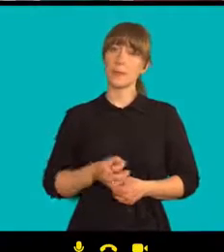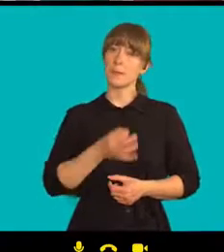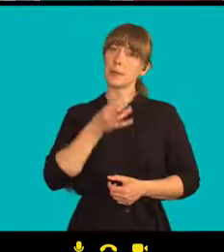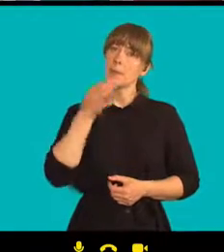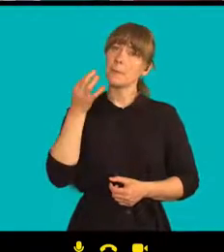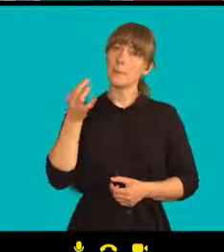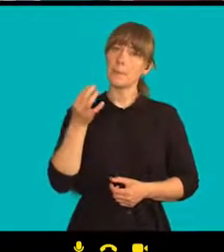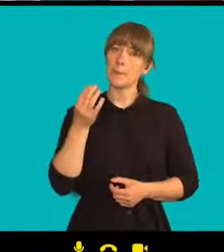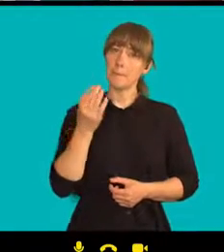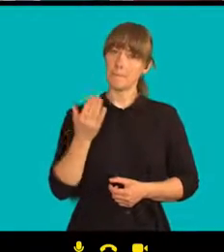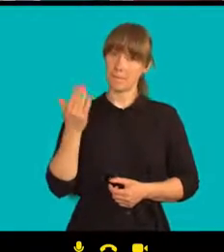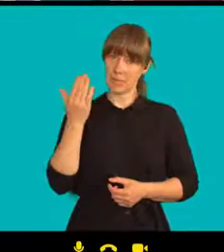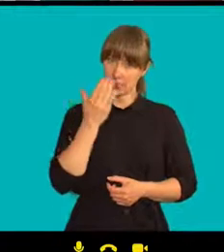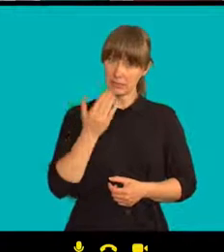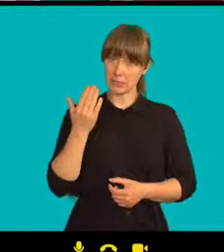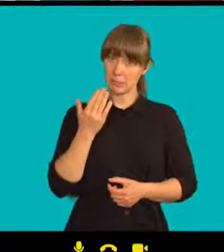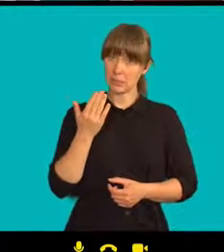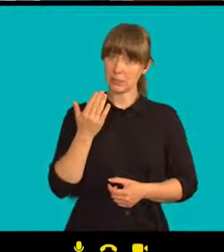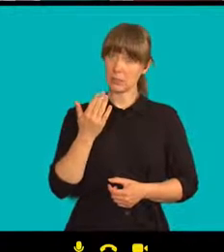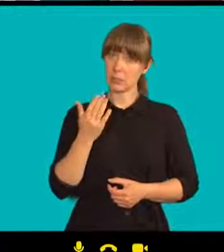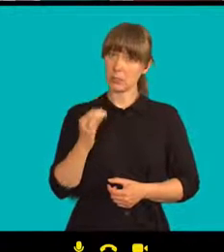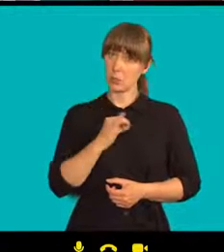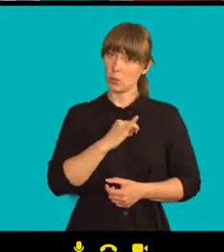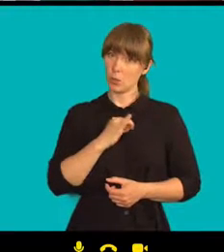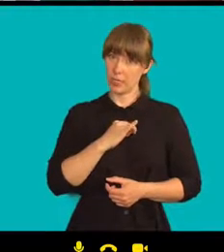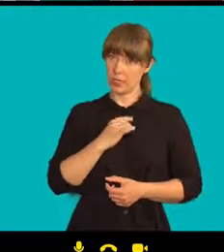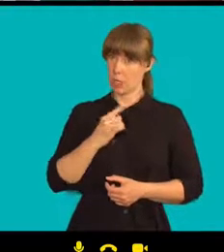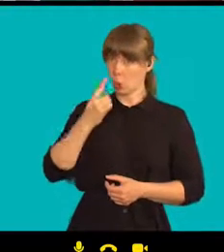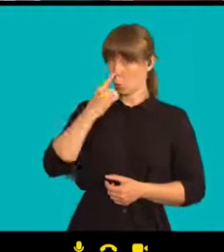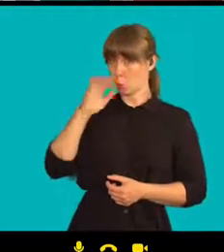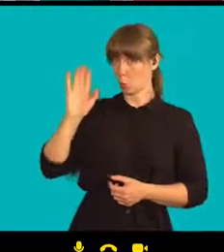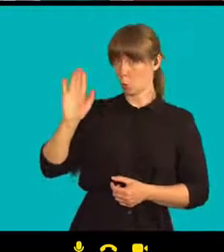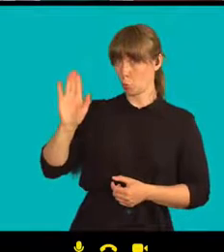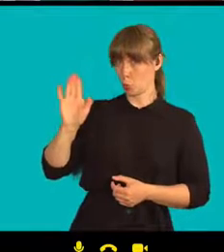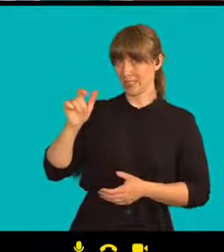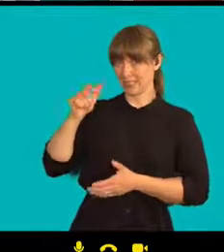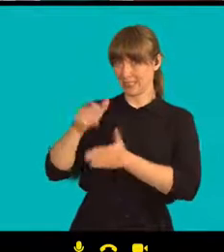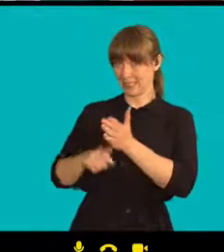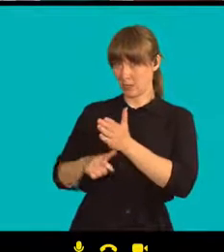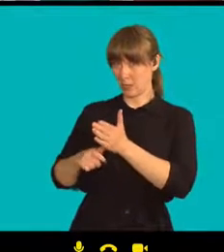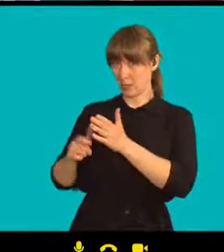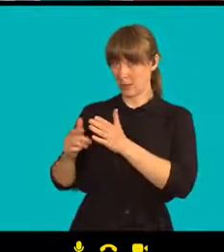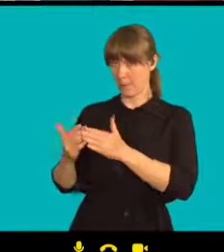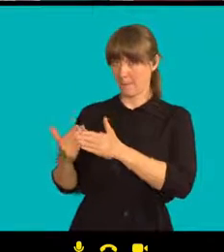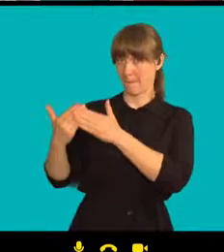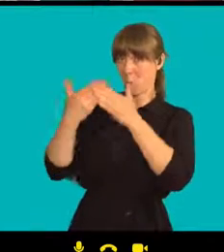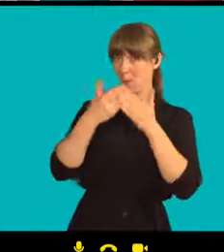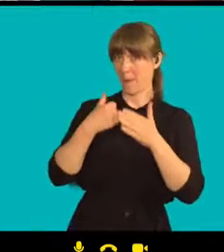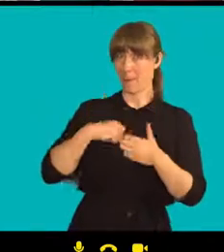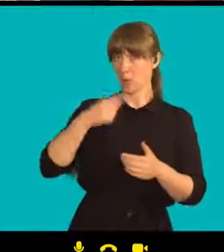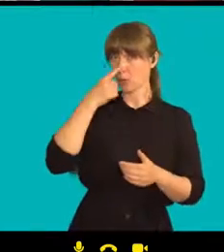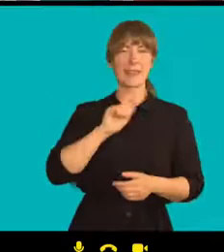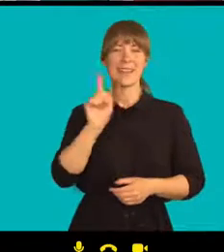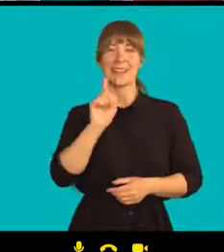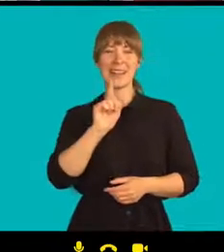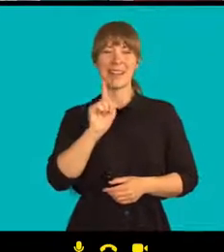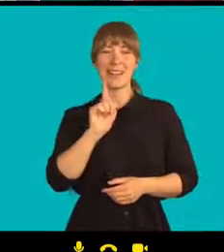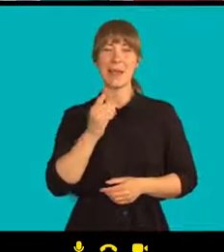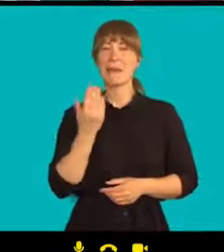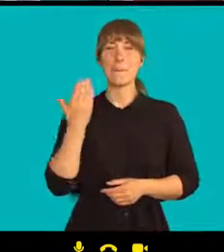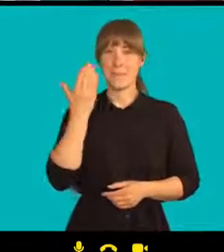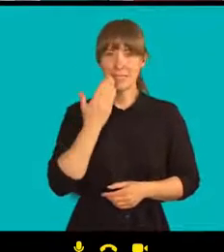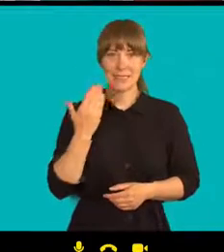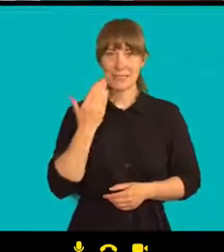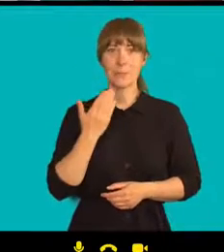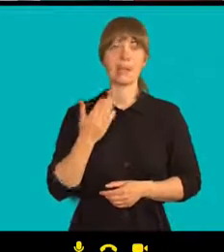Myslíte, jestli ruská strana pomáhá běloruské straně? Nemyslím nutně